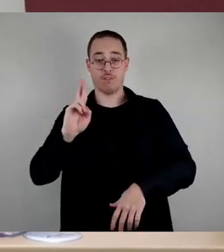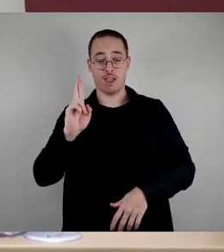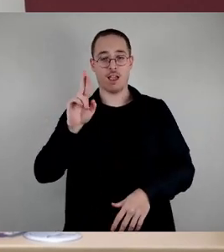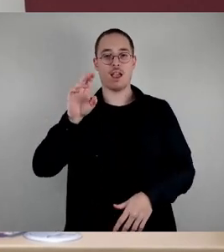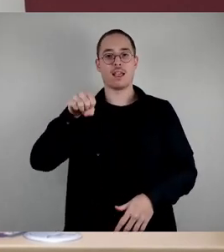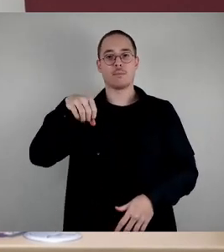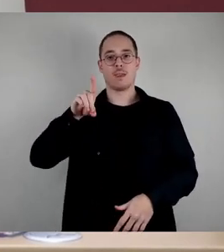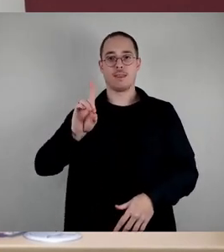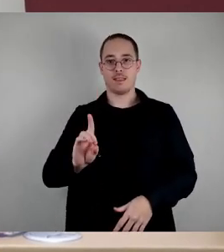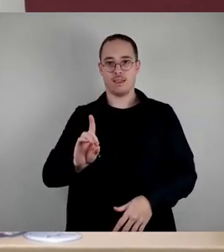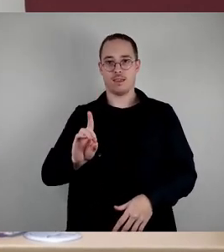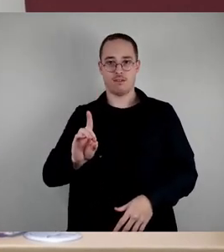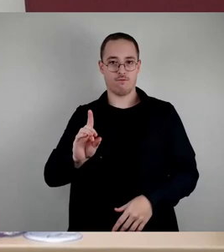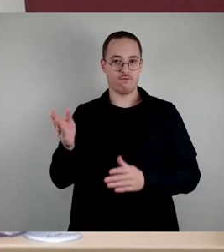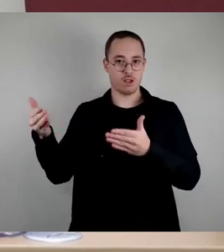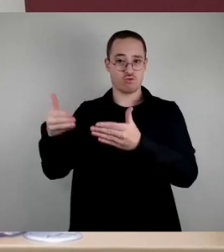Herr Reicht, bitte.